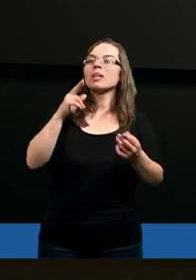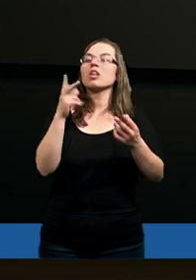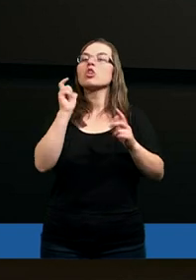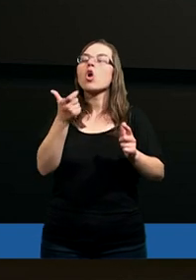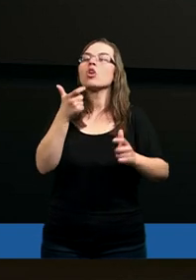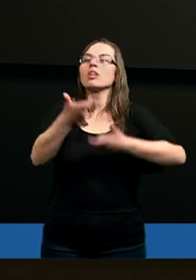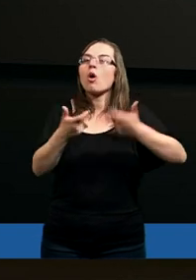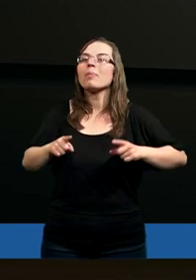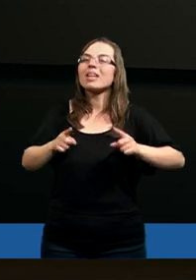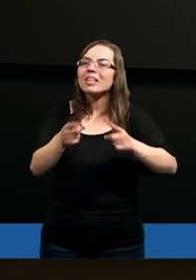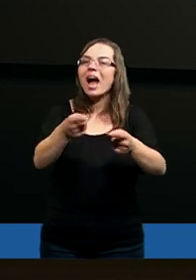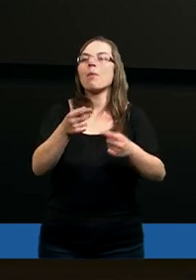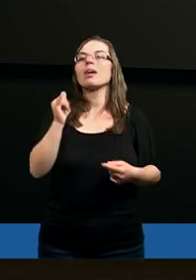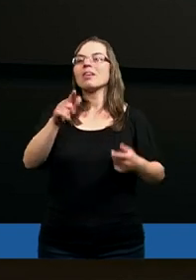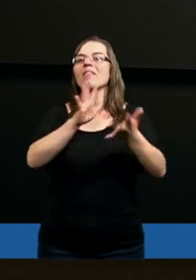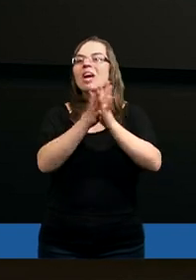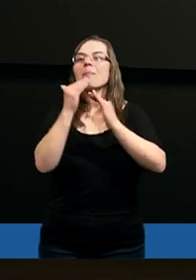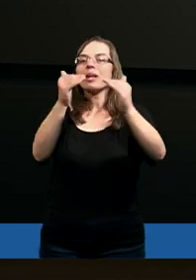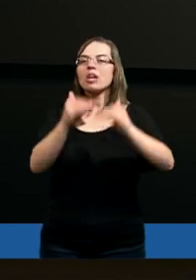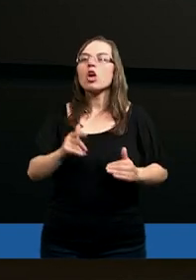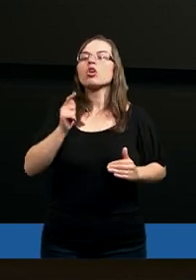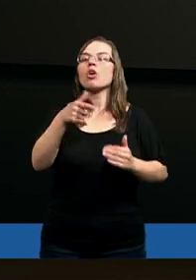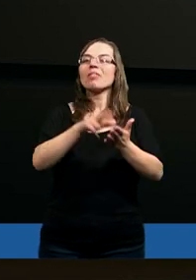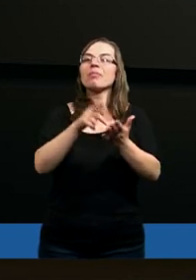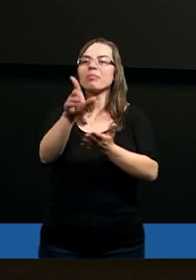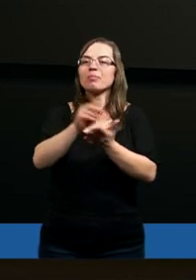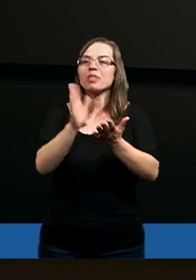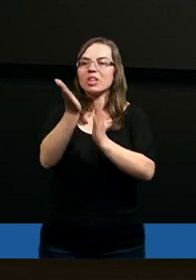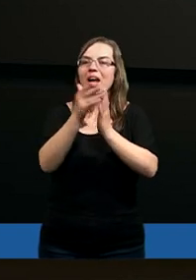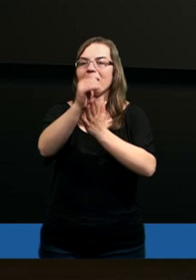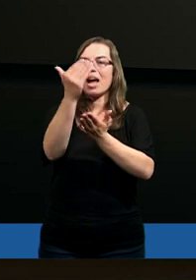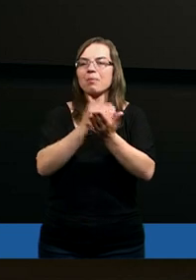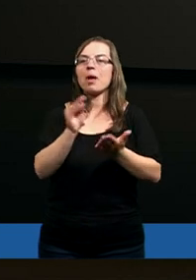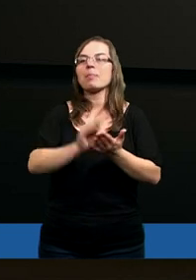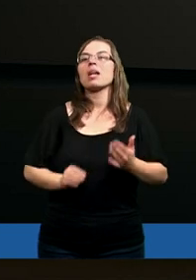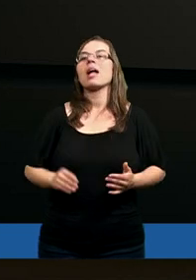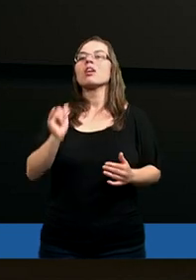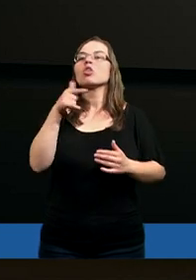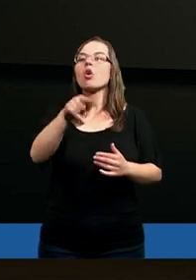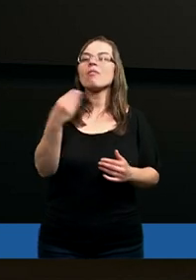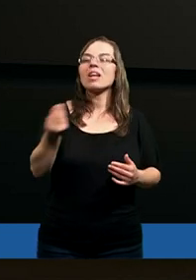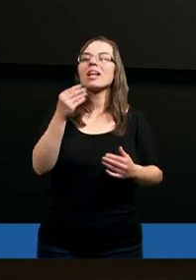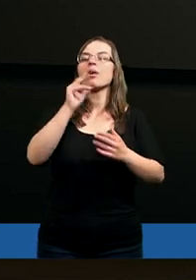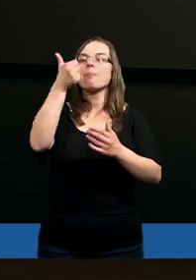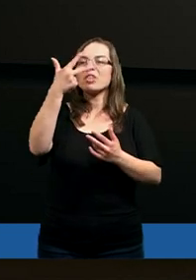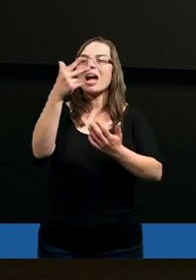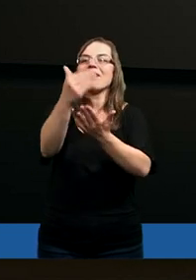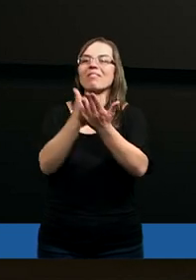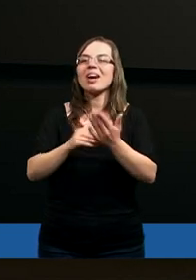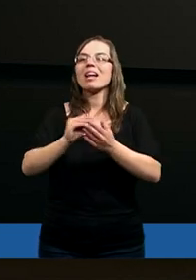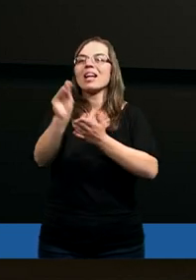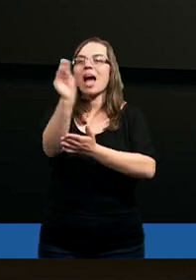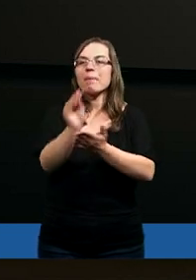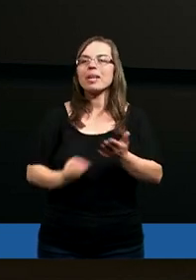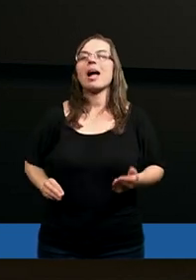Z tym, że reaguje i wymienia właśnie to, o czym już mówiła Krystyna. Co jeszcze? Co jeszcze tutaj na przykład w tych trzech pierwszych